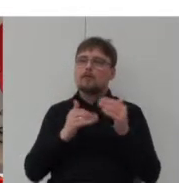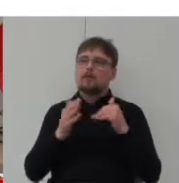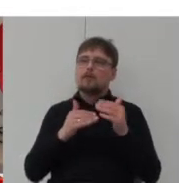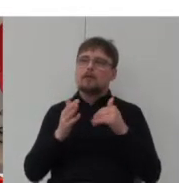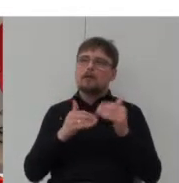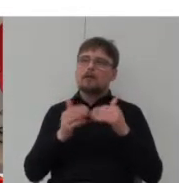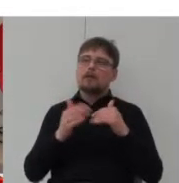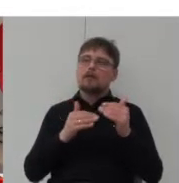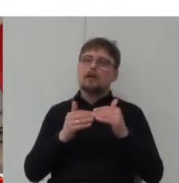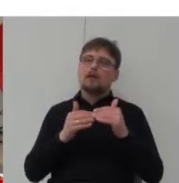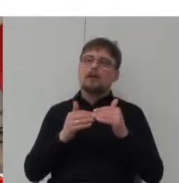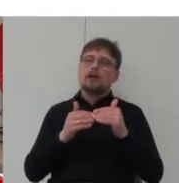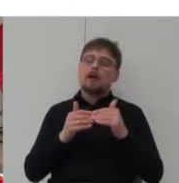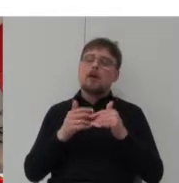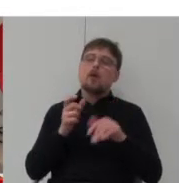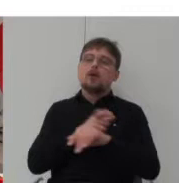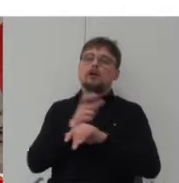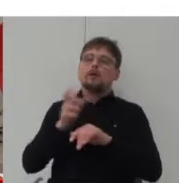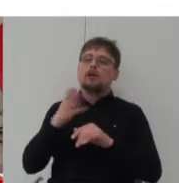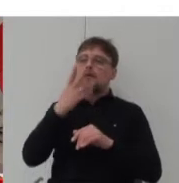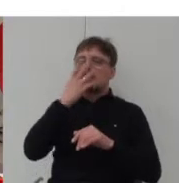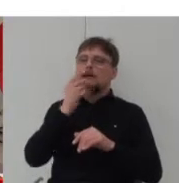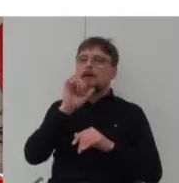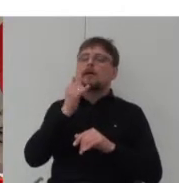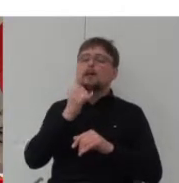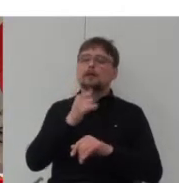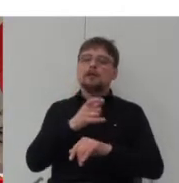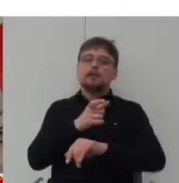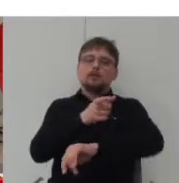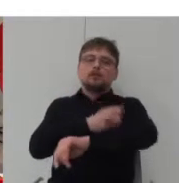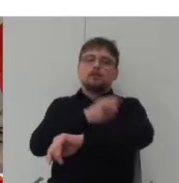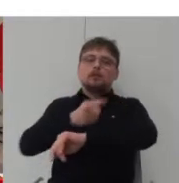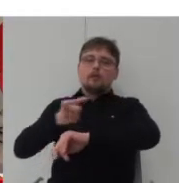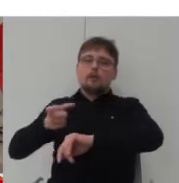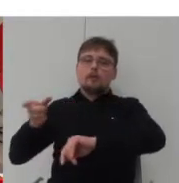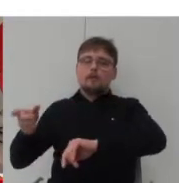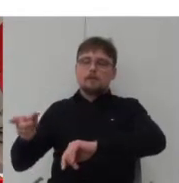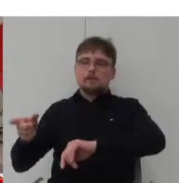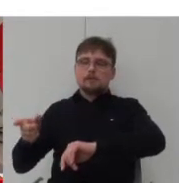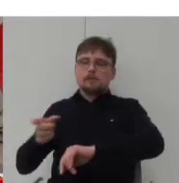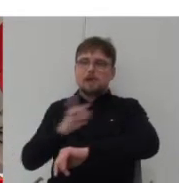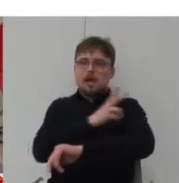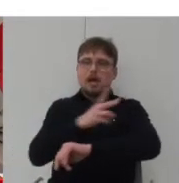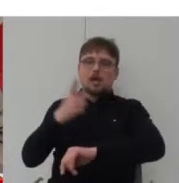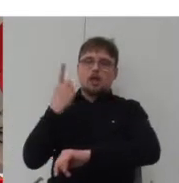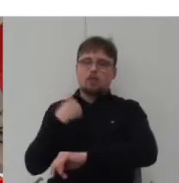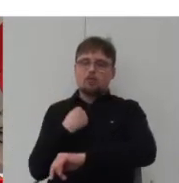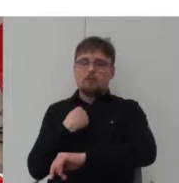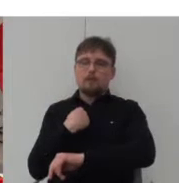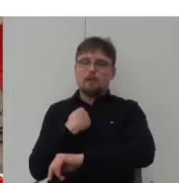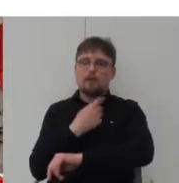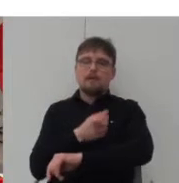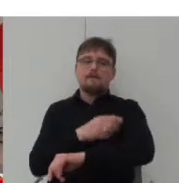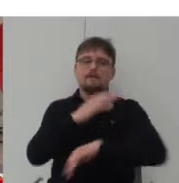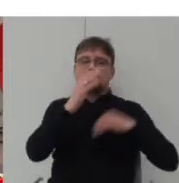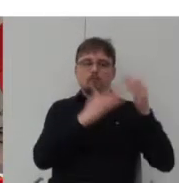sposób zbudowane że szeregi domów miały być budowane przez mieszkańców każdy z mieszkańców miał wybudować